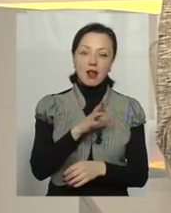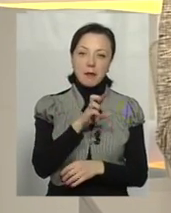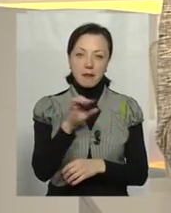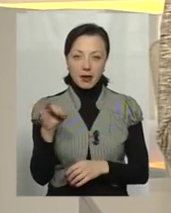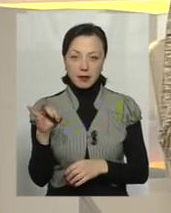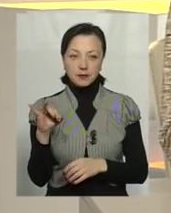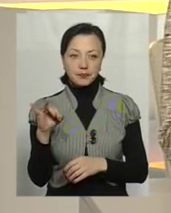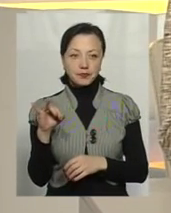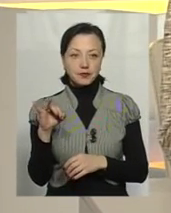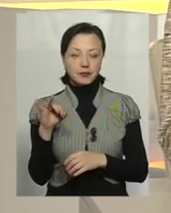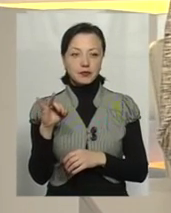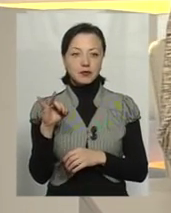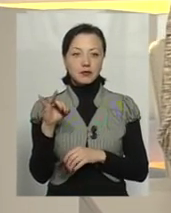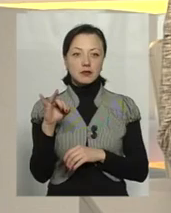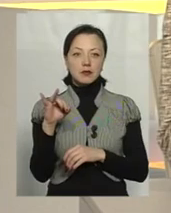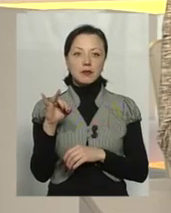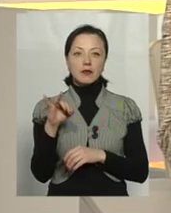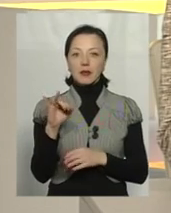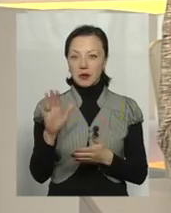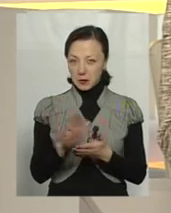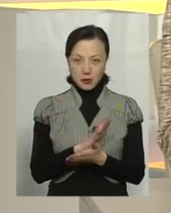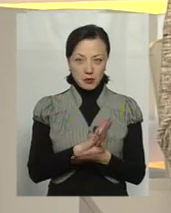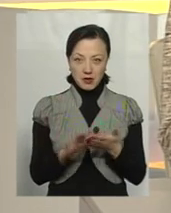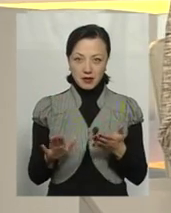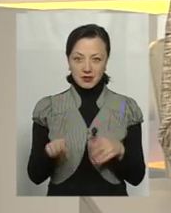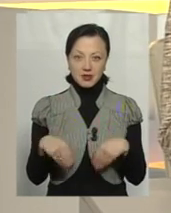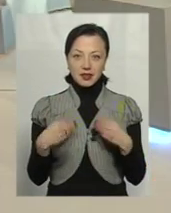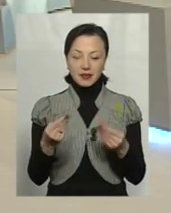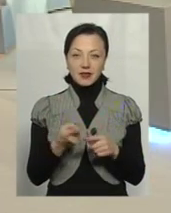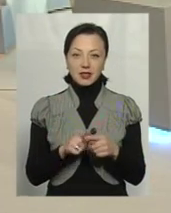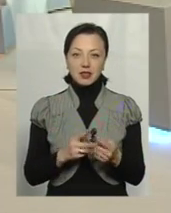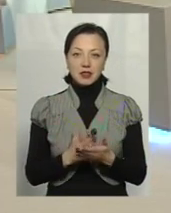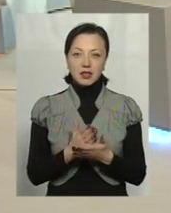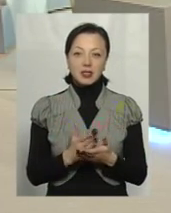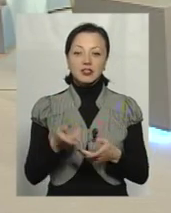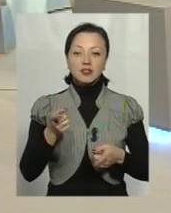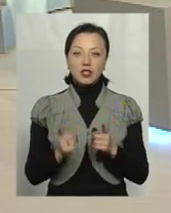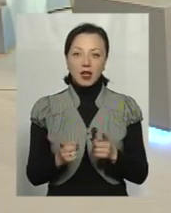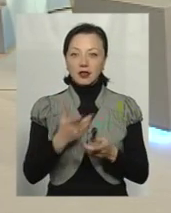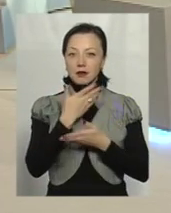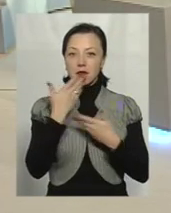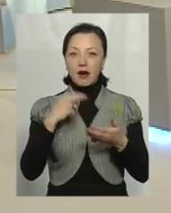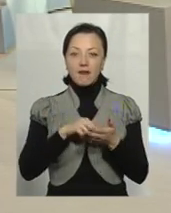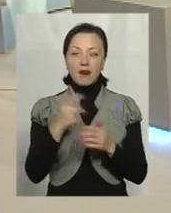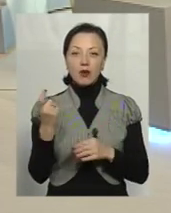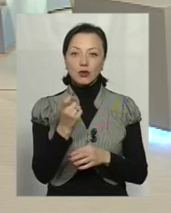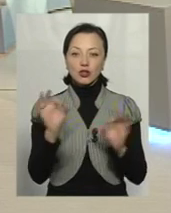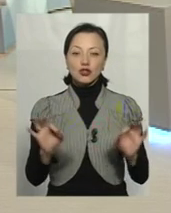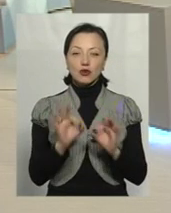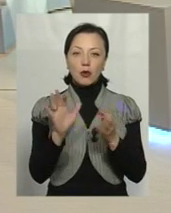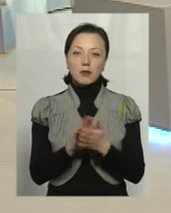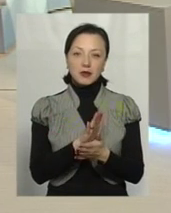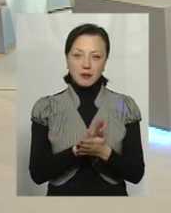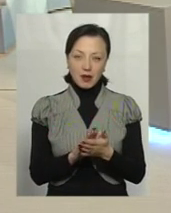безоплатно надавати ці послуги? немає в економіці нічого безоплатного. Безоплатний сир